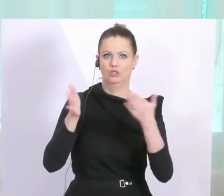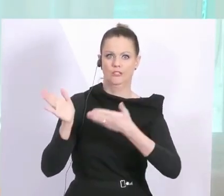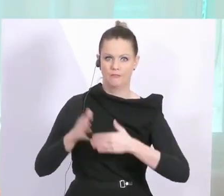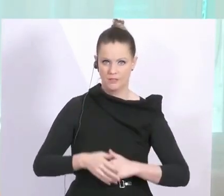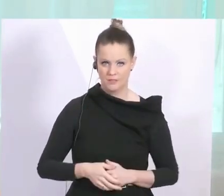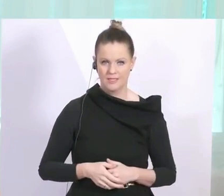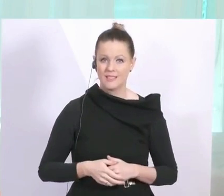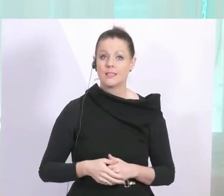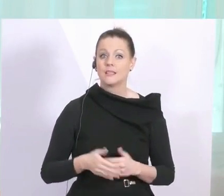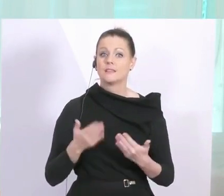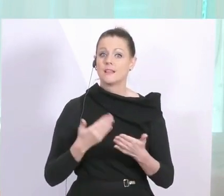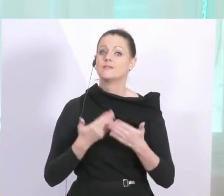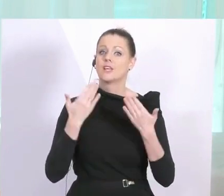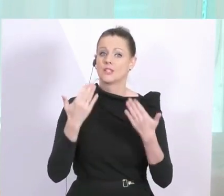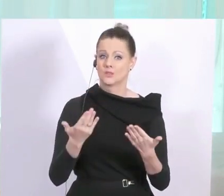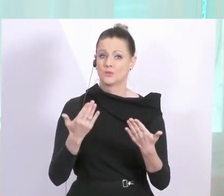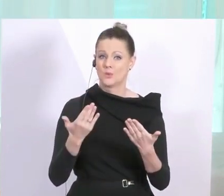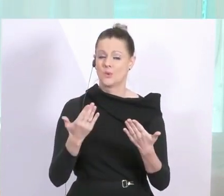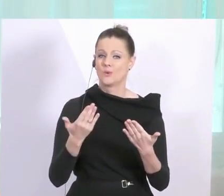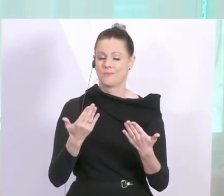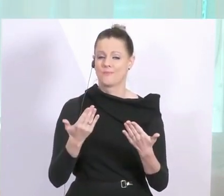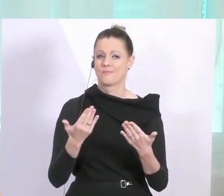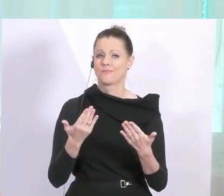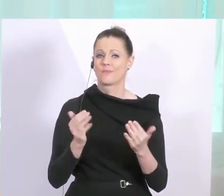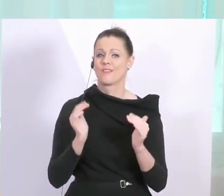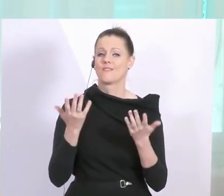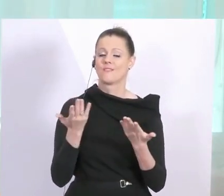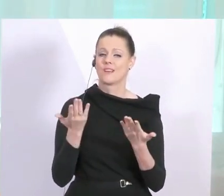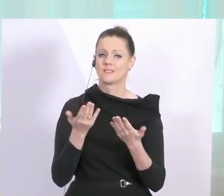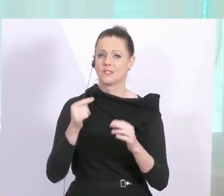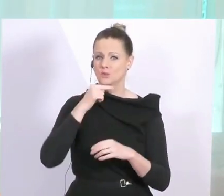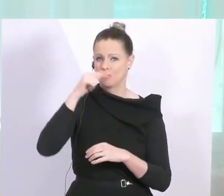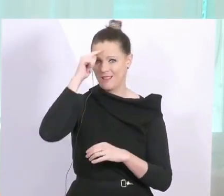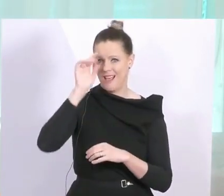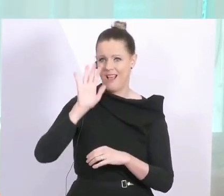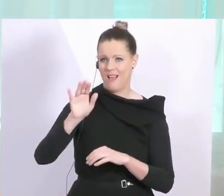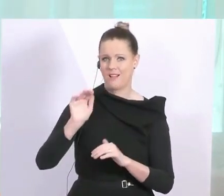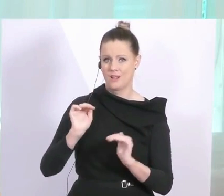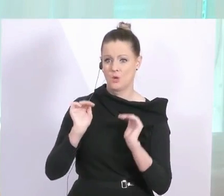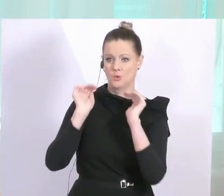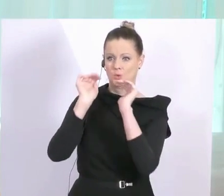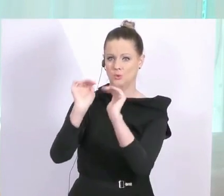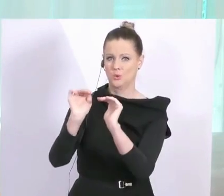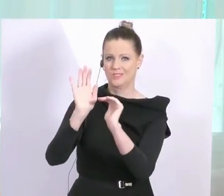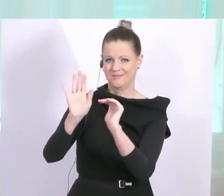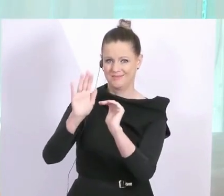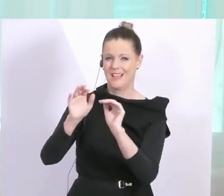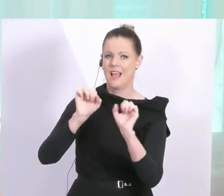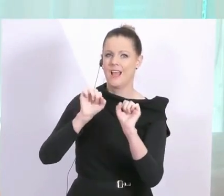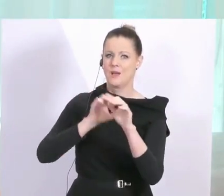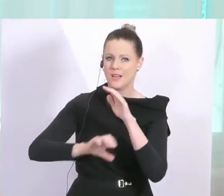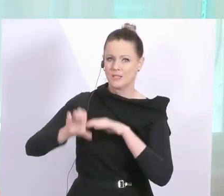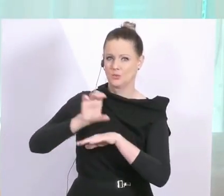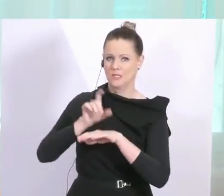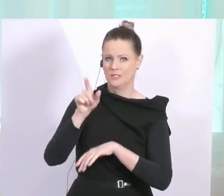das dient dem Schutz der Kapazitäten der Spitäler, die unser erklärtes Kernziel sind. Vielleicht